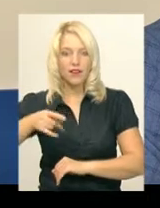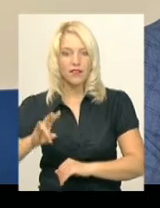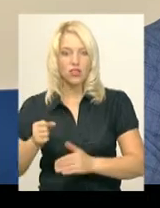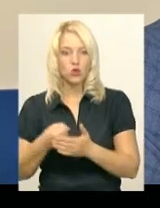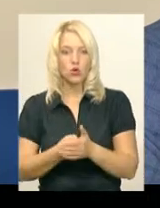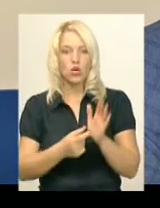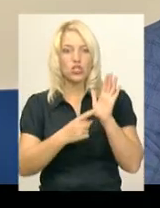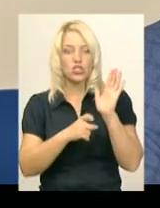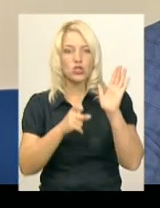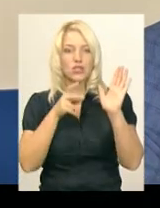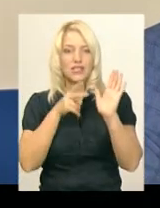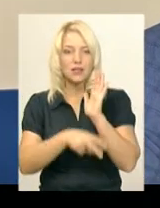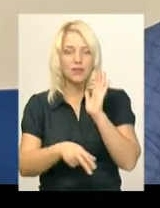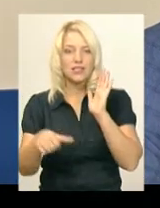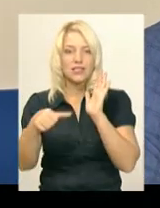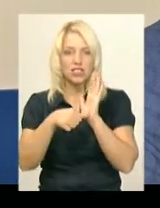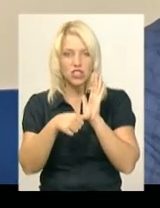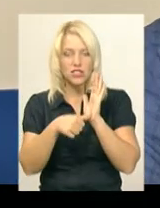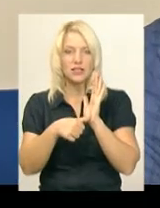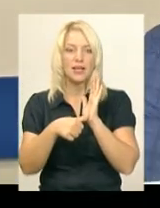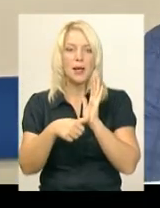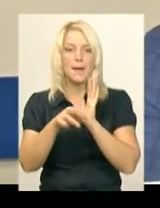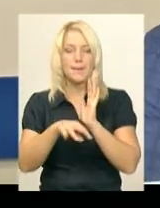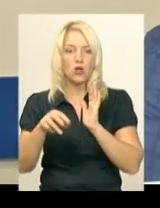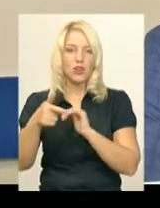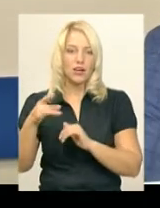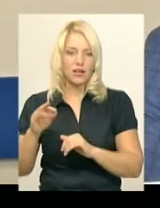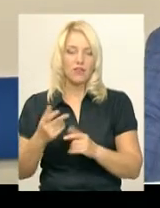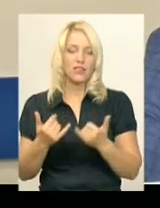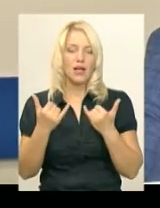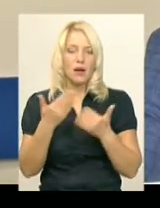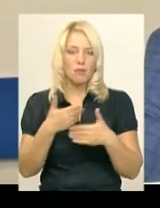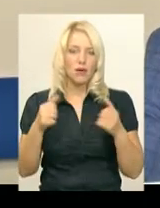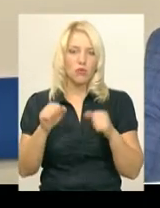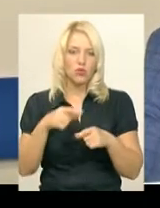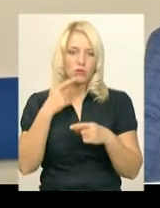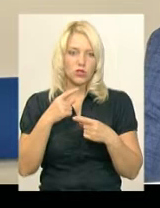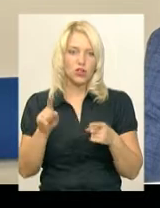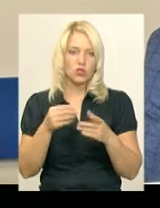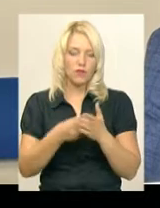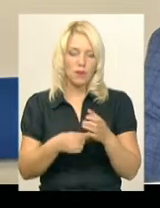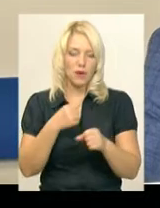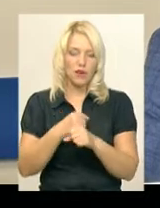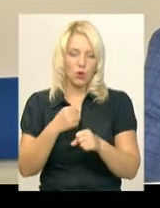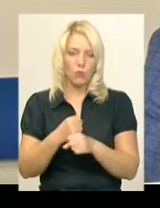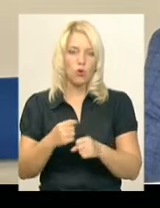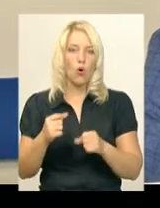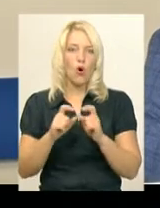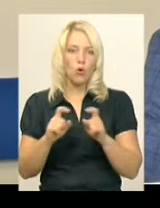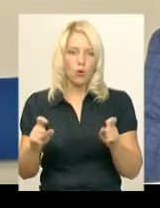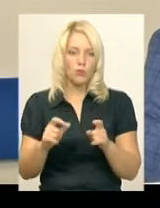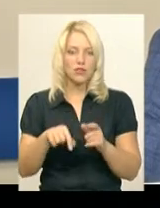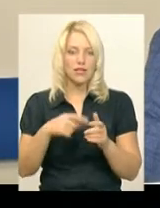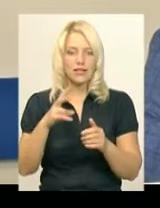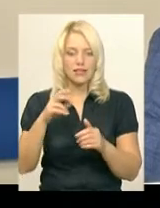676 мільйонів гривень. Ми на сьогодні можемо сказати, що вартість сміттєпереробного комплексу в місті Хмельницькому за